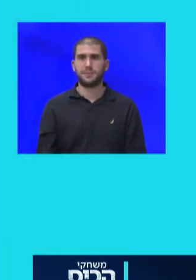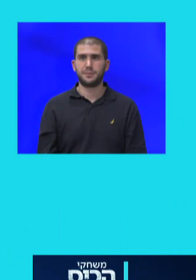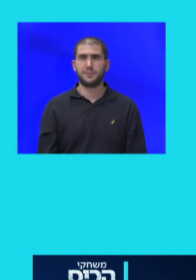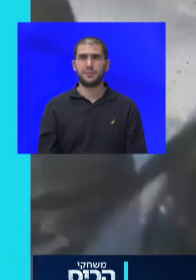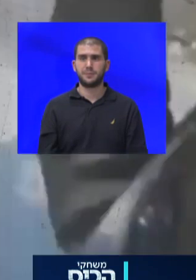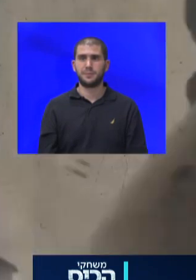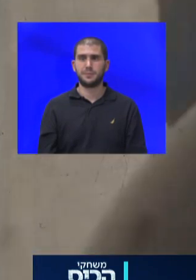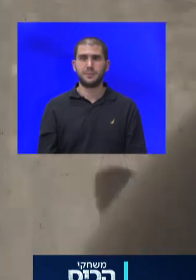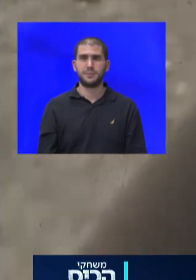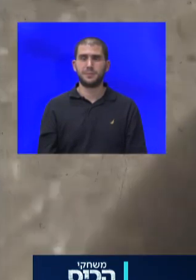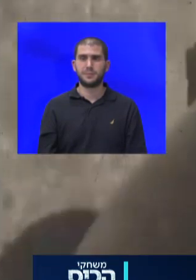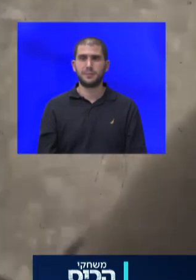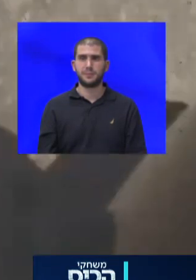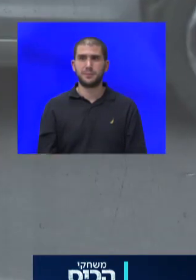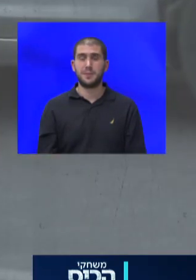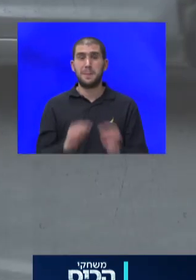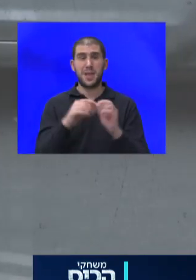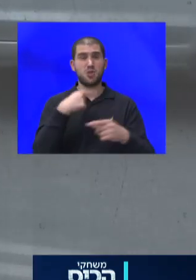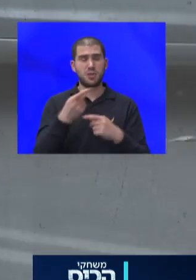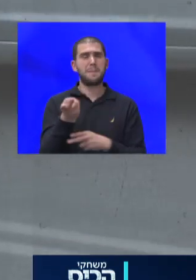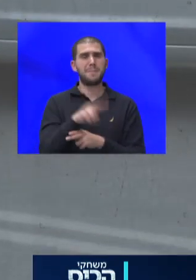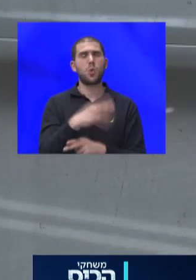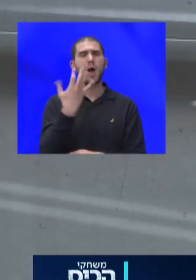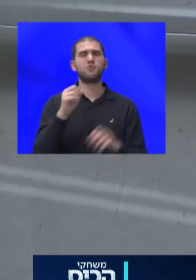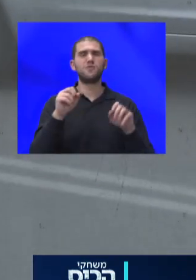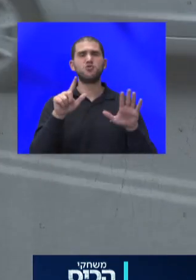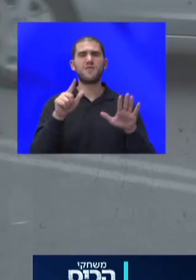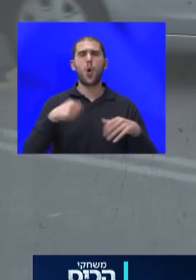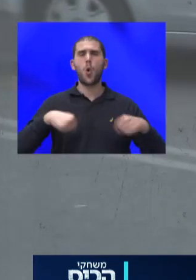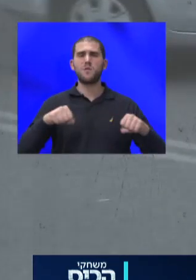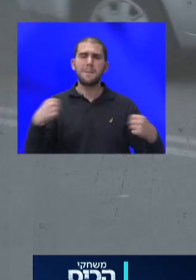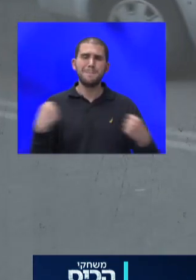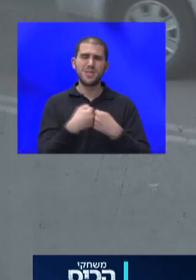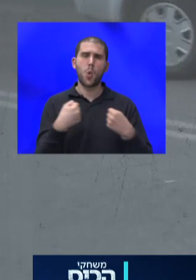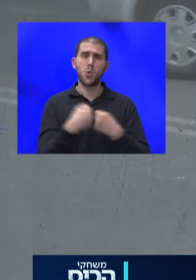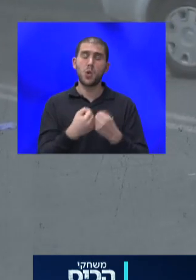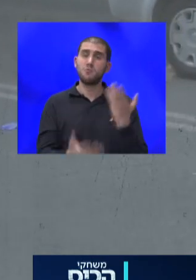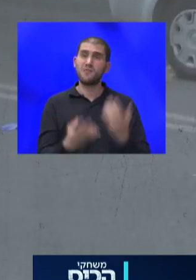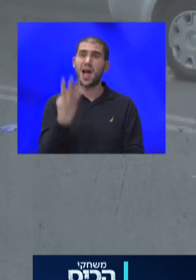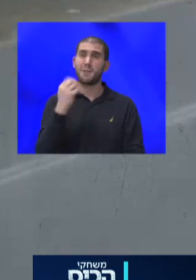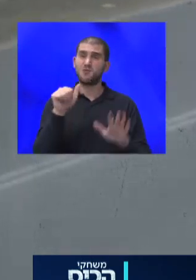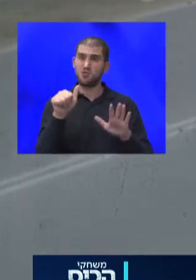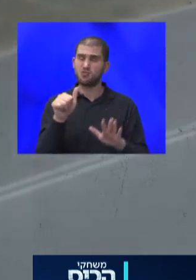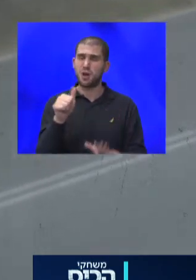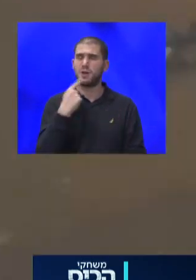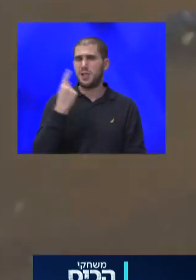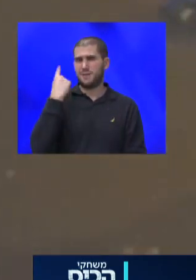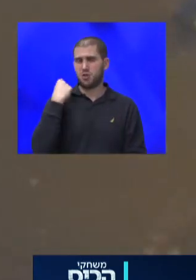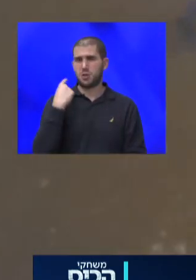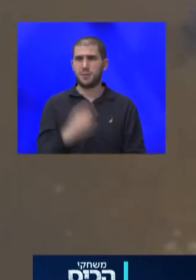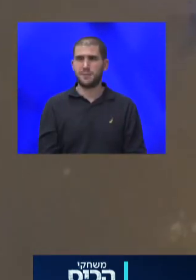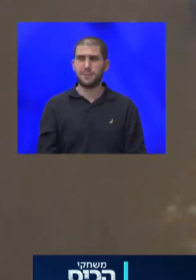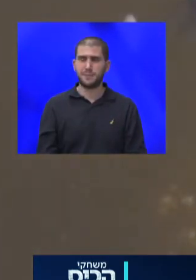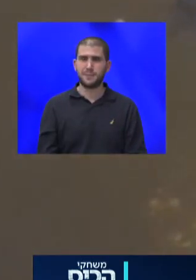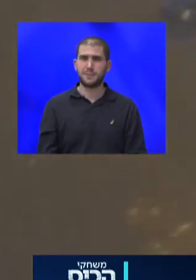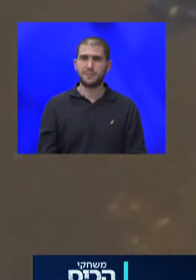מתחילת השנה נהרגו 57 אופנויים בטיעונות דרכים לעומת 46 רוכבים, שנהרגו בתקופה המקבילה בשנה